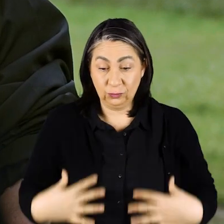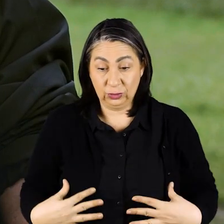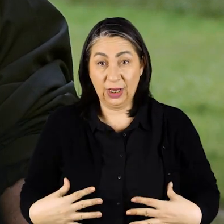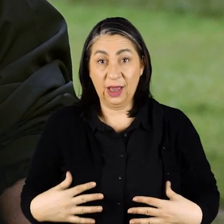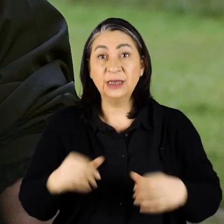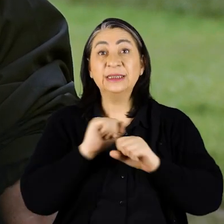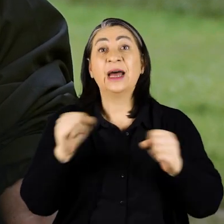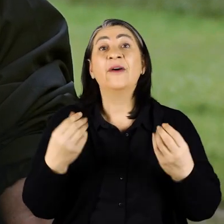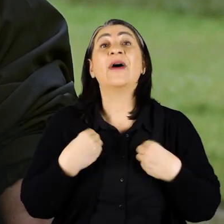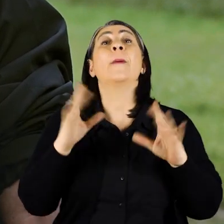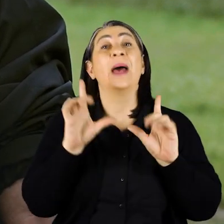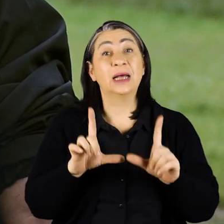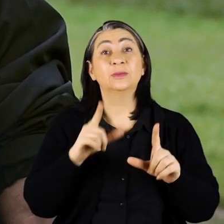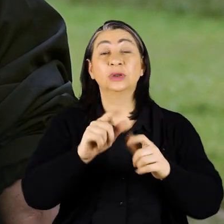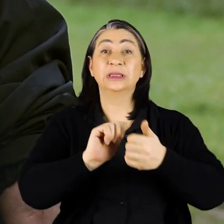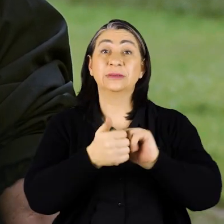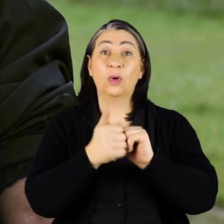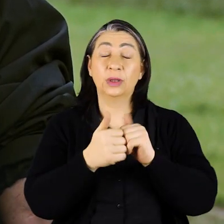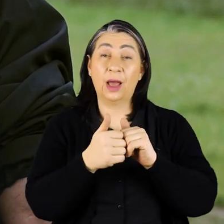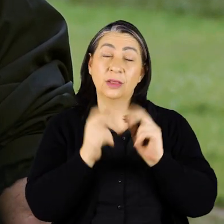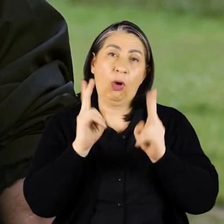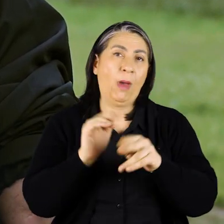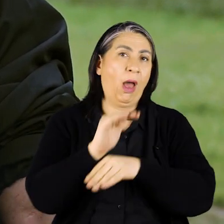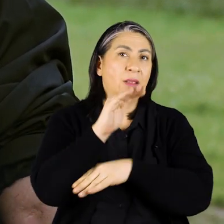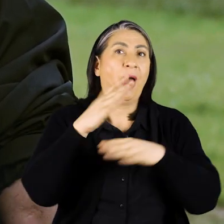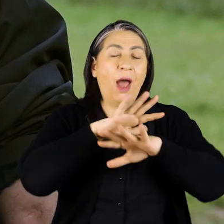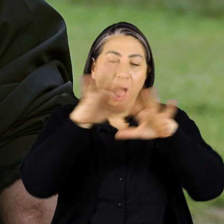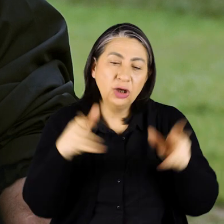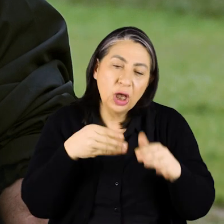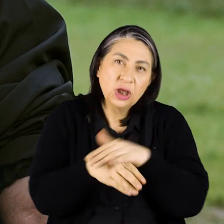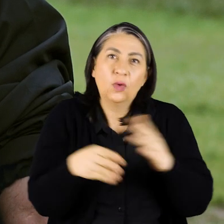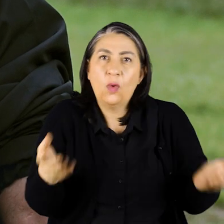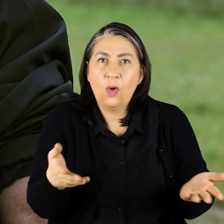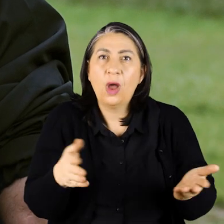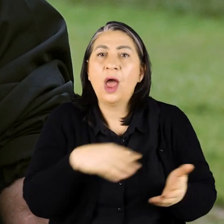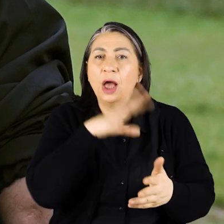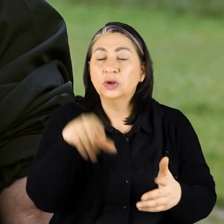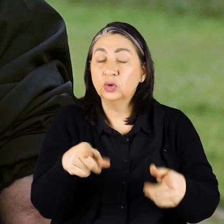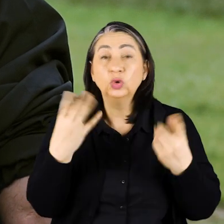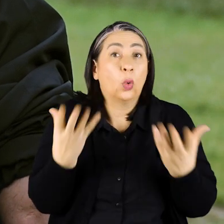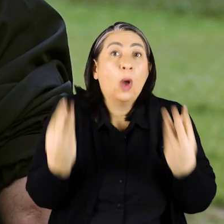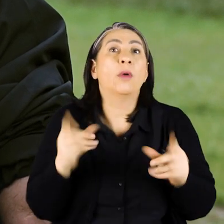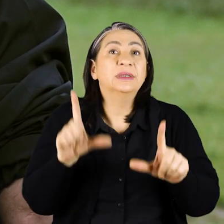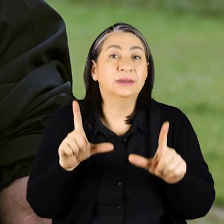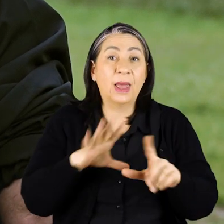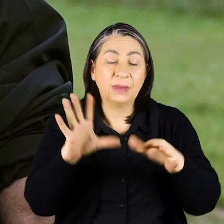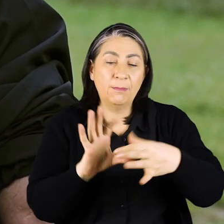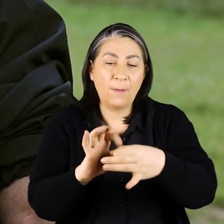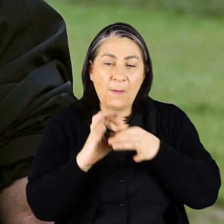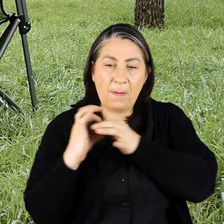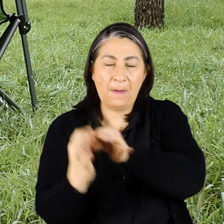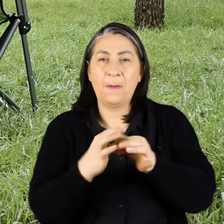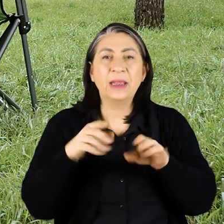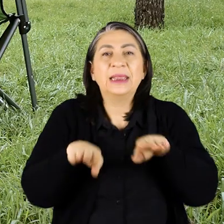zarar vermemen lazım ki bu spora da normal hayatına da her şeye yansıyor Her şeyde bunun çok iyi olması gerekiyor Hepsi birbirine bağlı bir